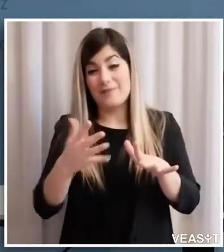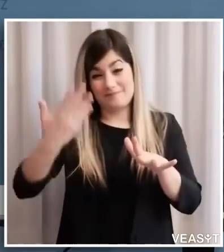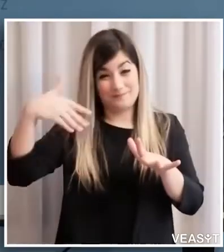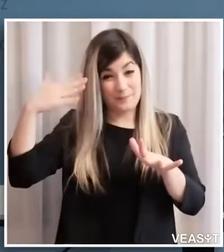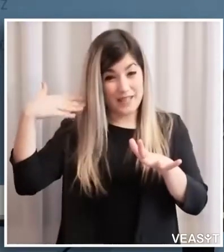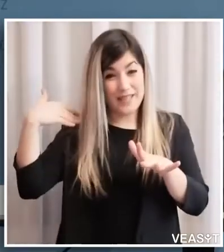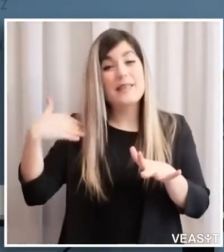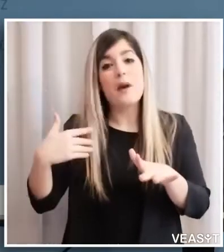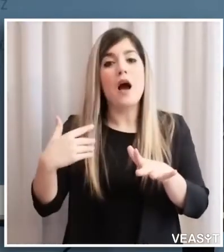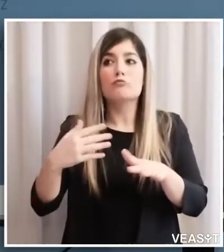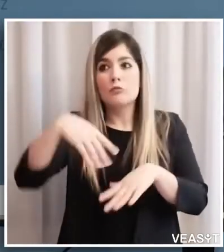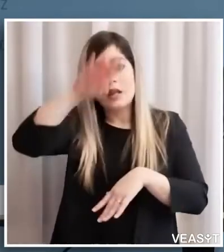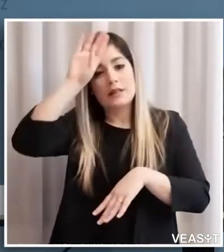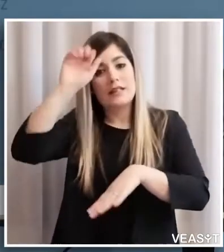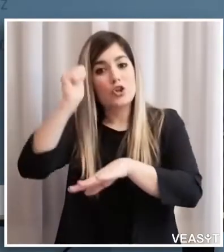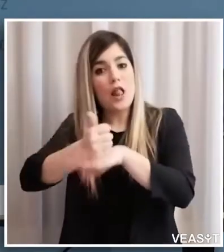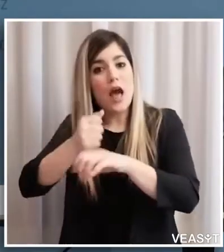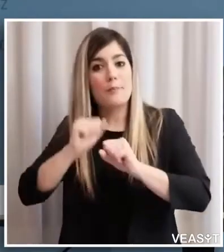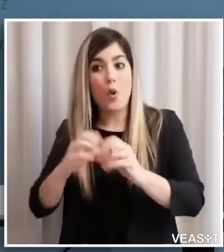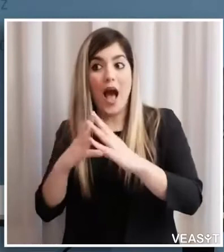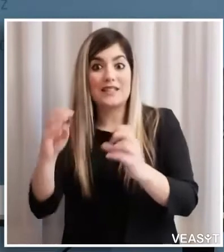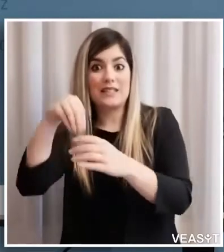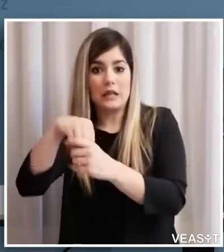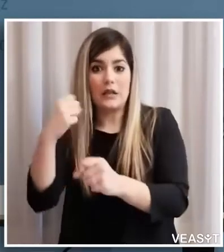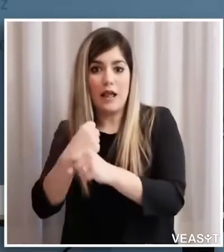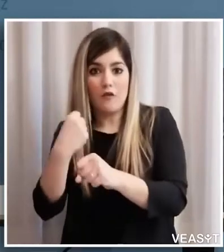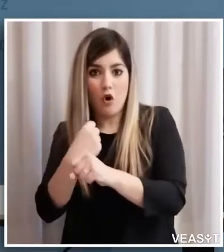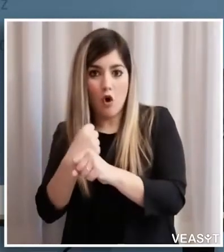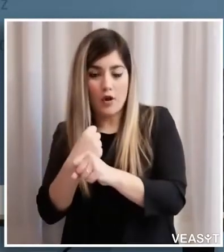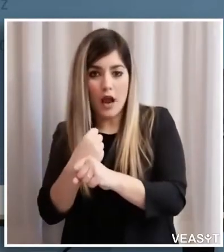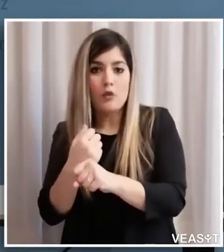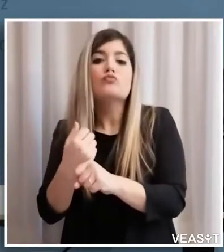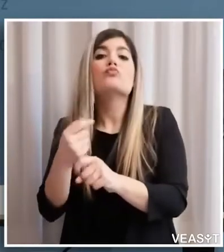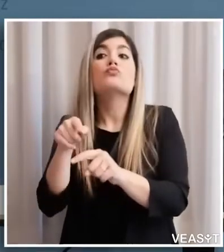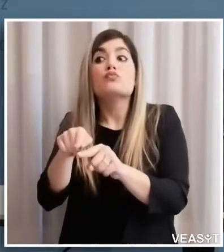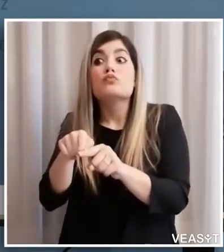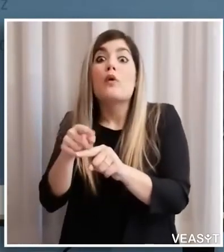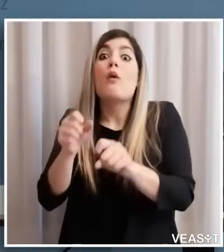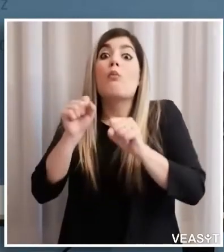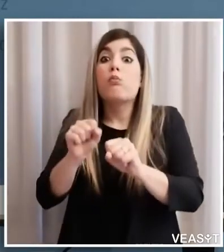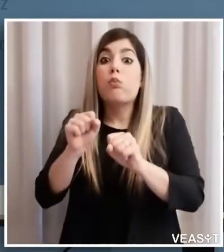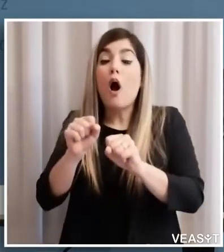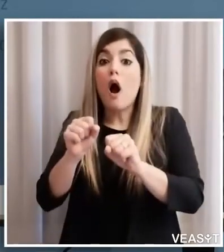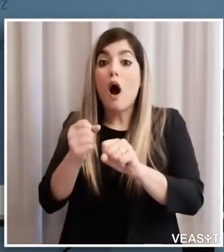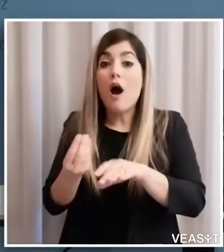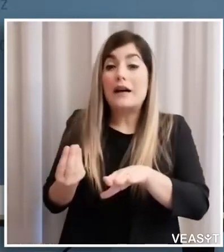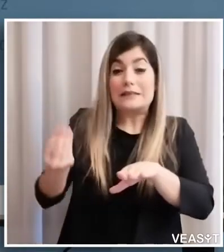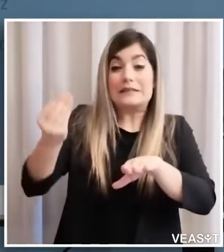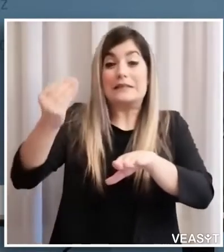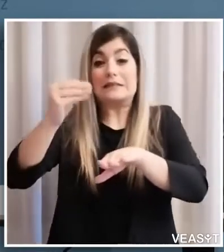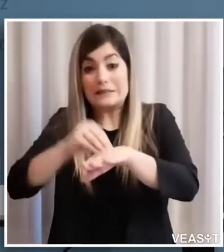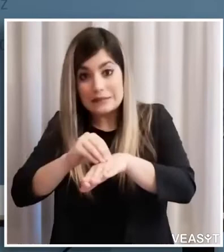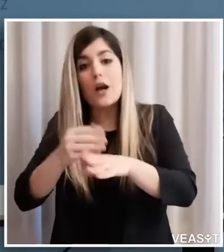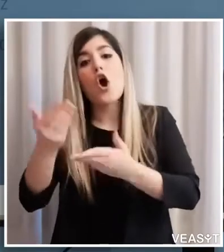stessa lui e anche lei e anche i suoi conviventi familiari se collaboratori nell'azienda